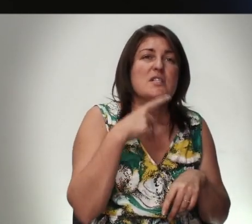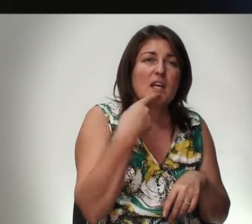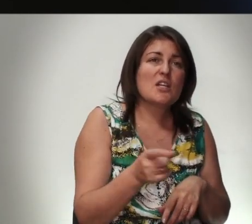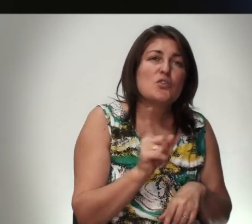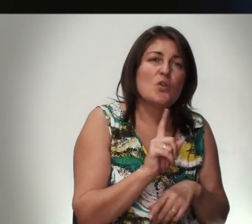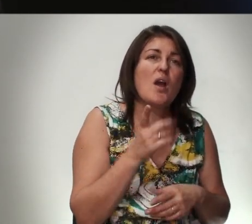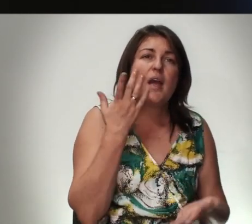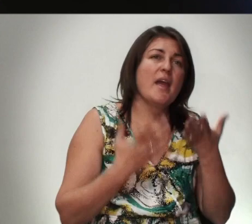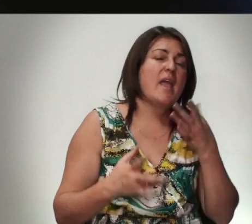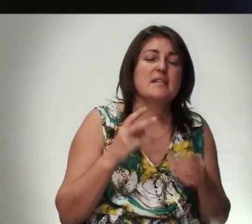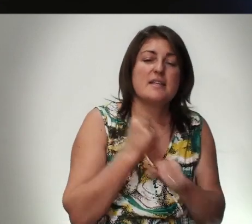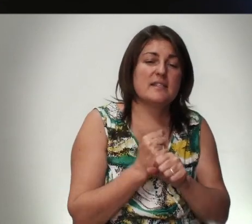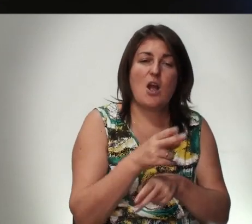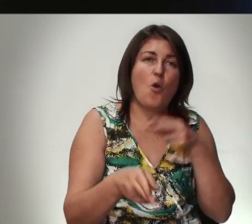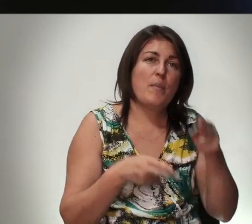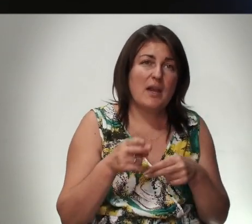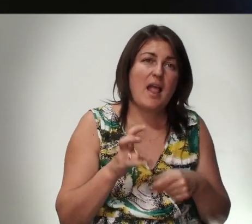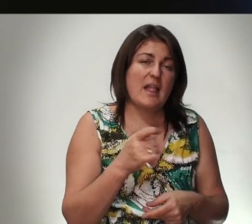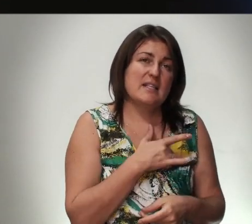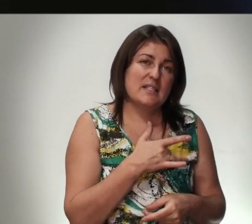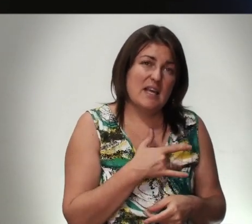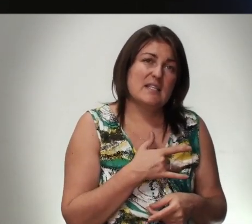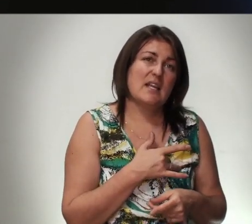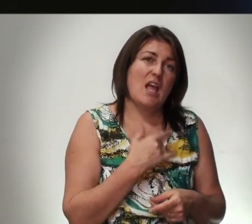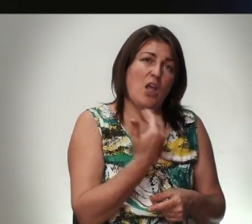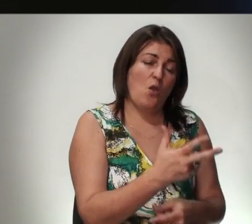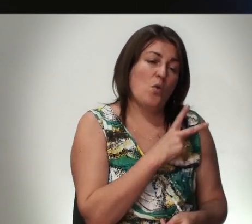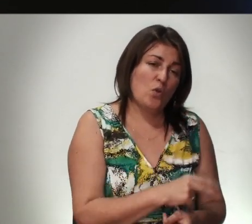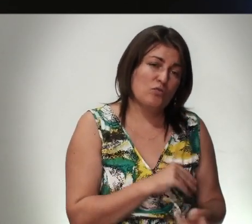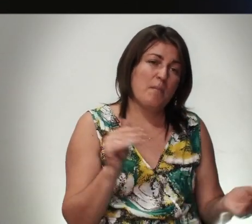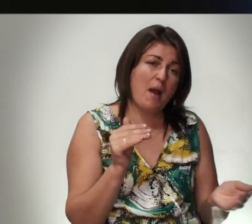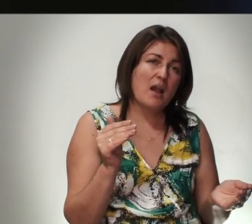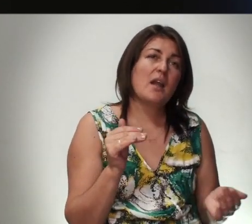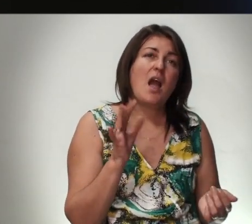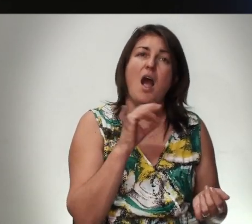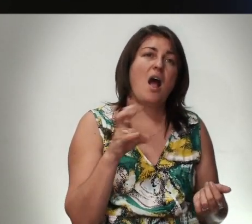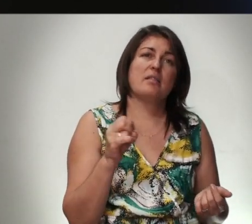Что Если Не Сделать Операцию На Сердце Ее Доченьки Маленькие